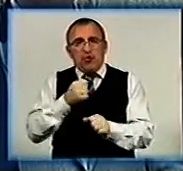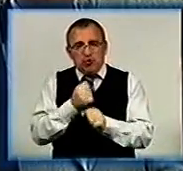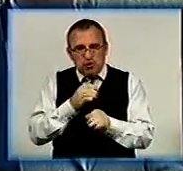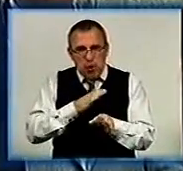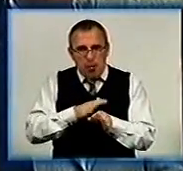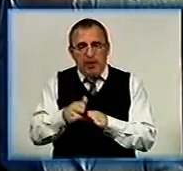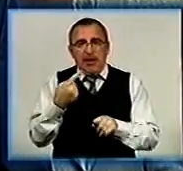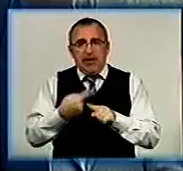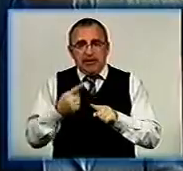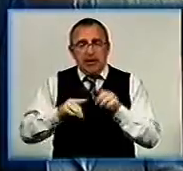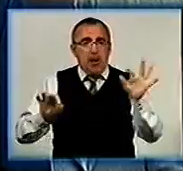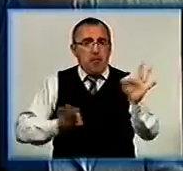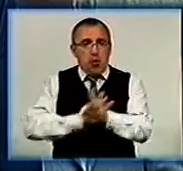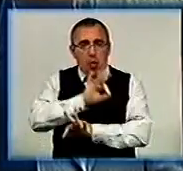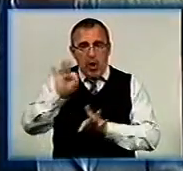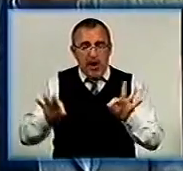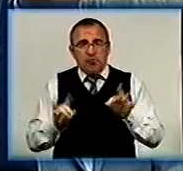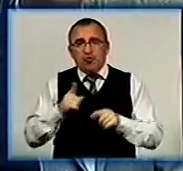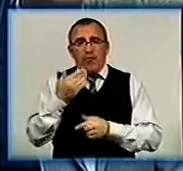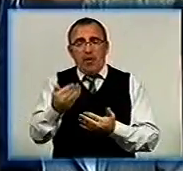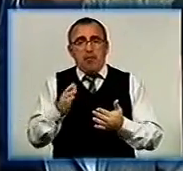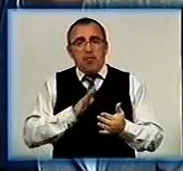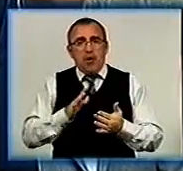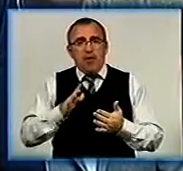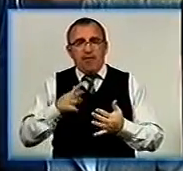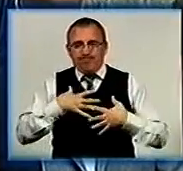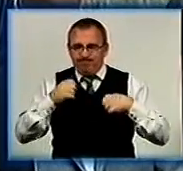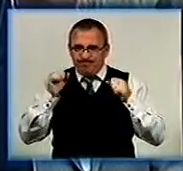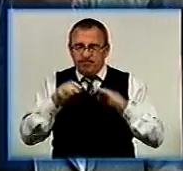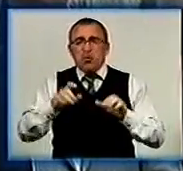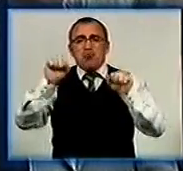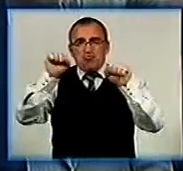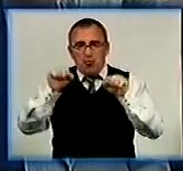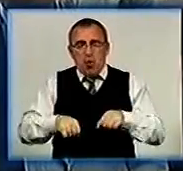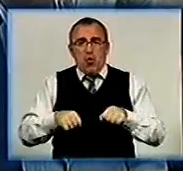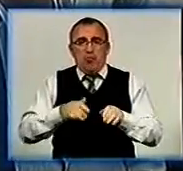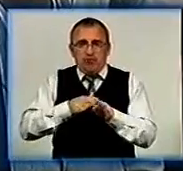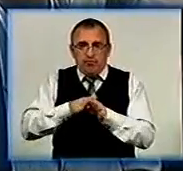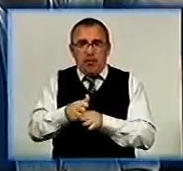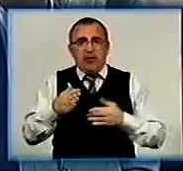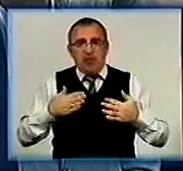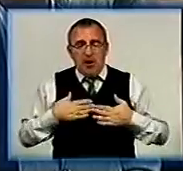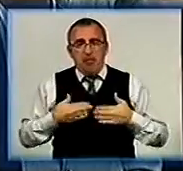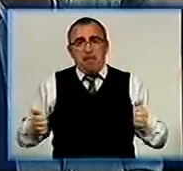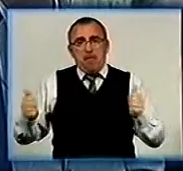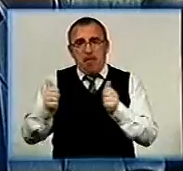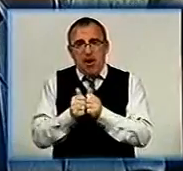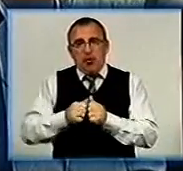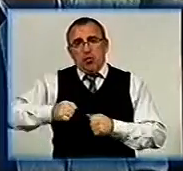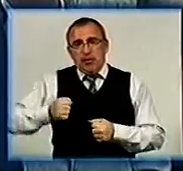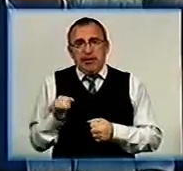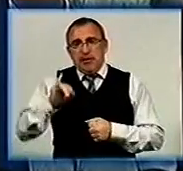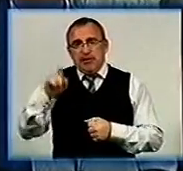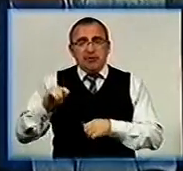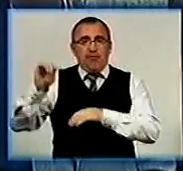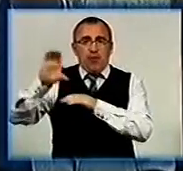цей проєкт, за те, що ви були наполегливі і змогли довести нашим партнерам, нашим друзям